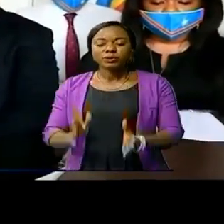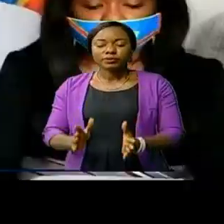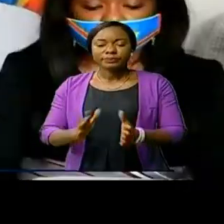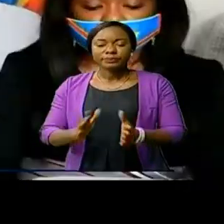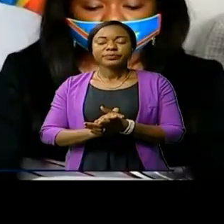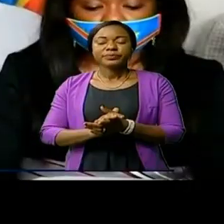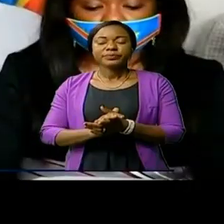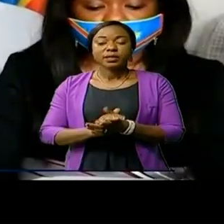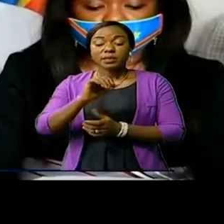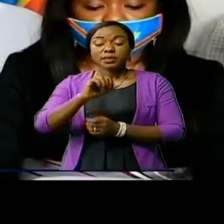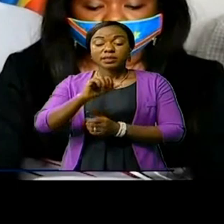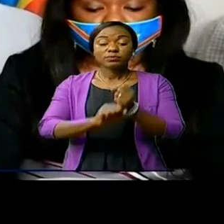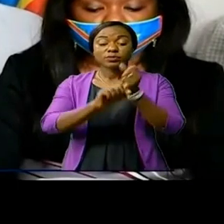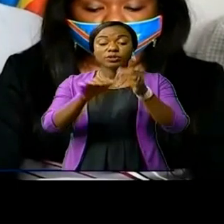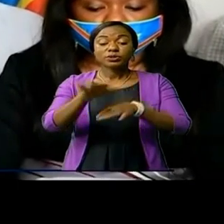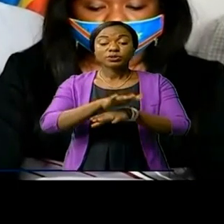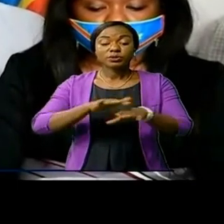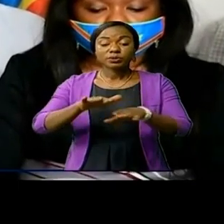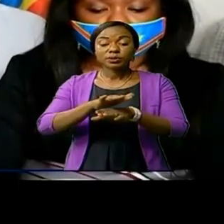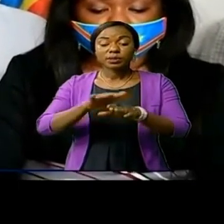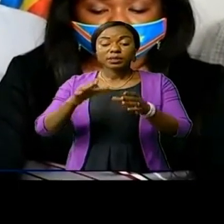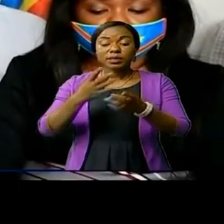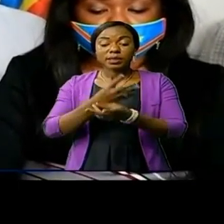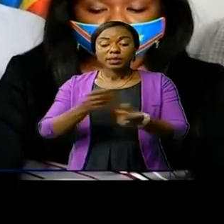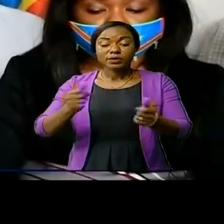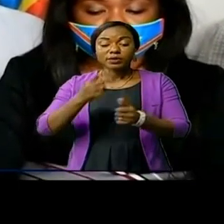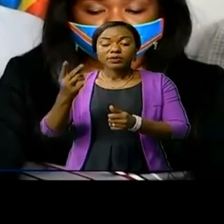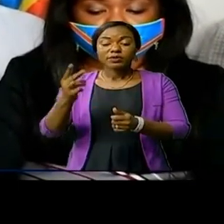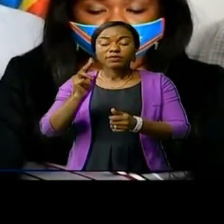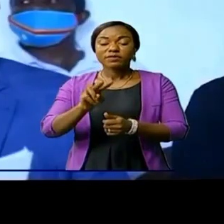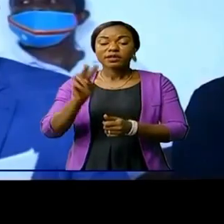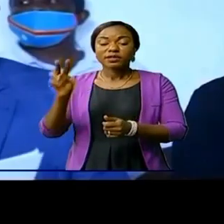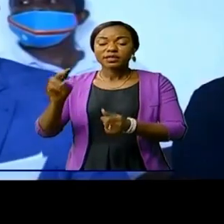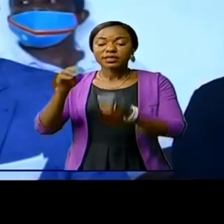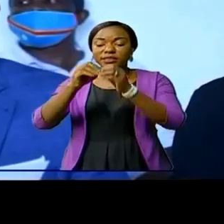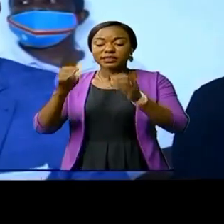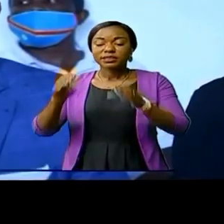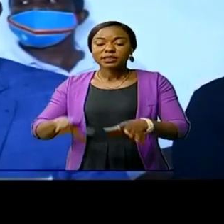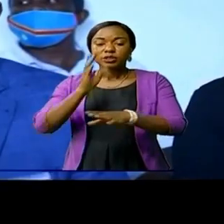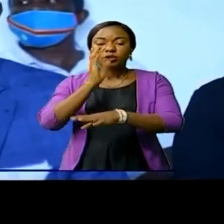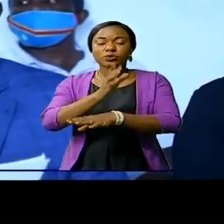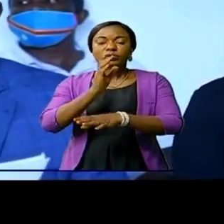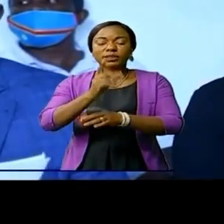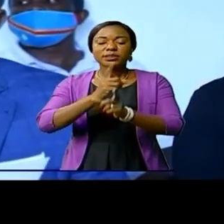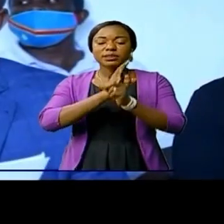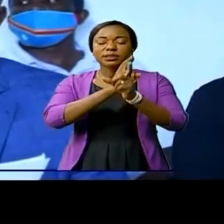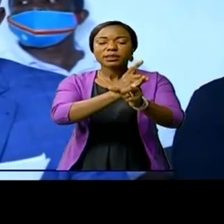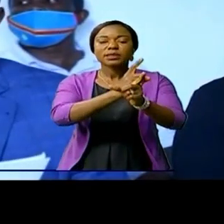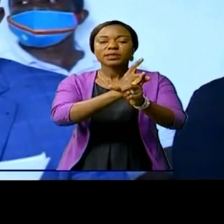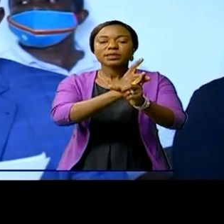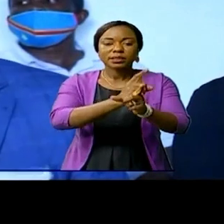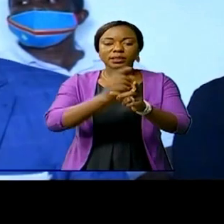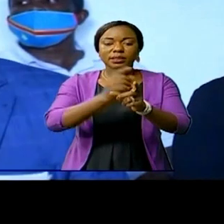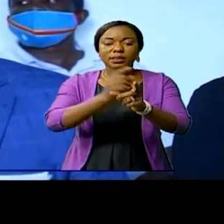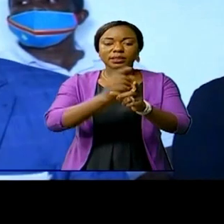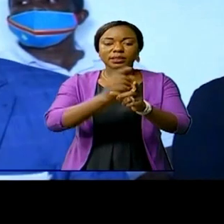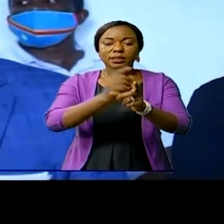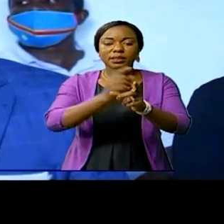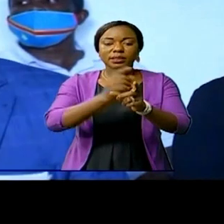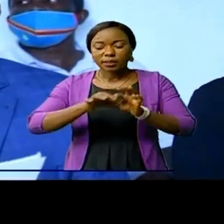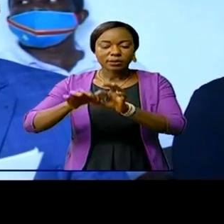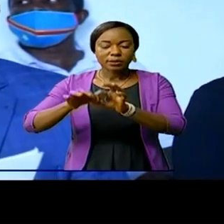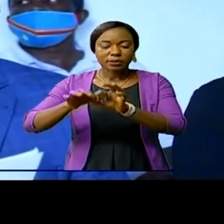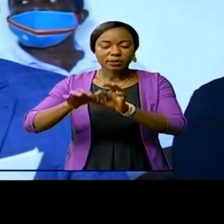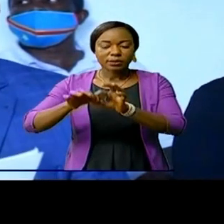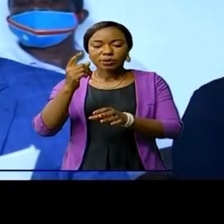S'appuyant sur la résolution 2250 du Conseil de sécurité des Nations Unies, qui